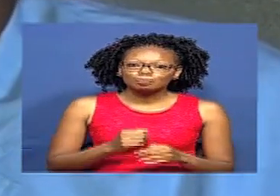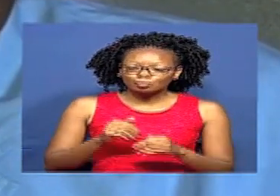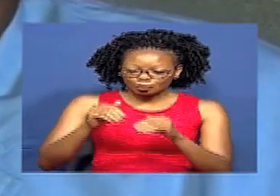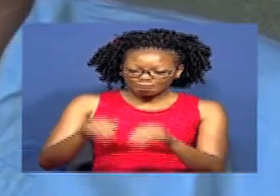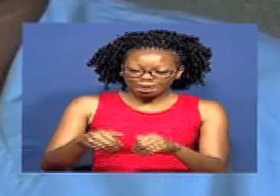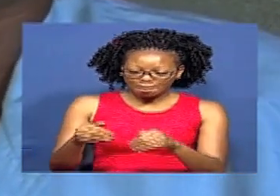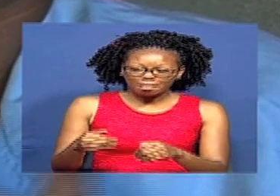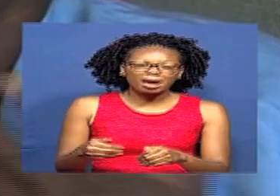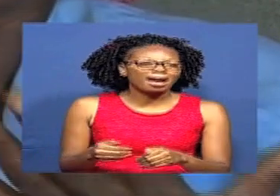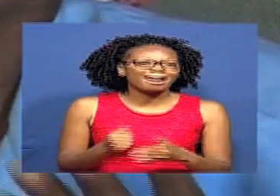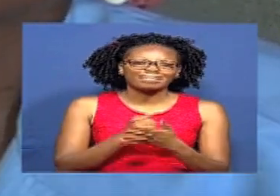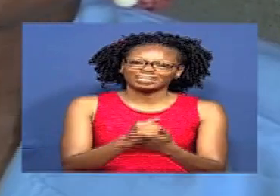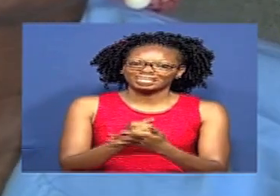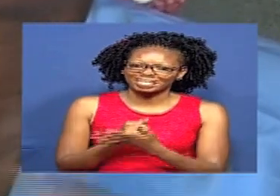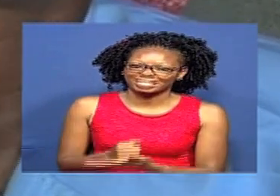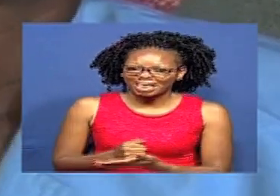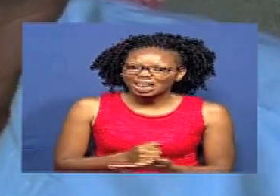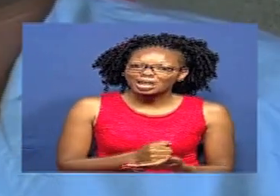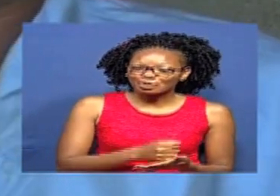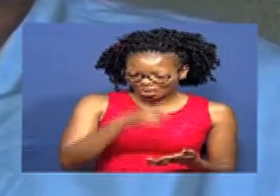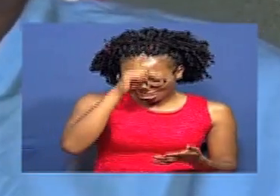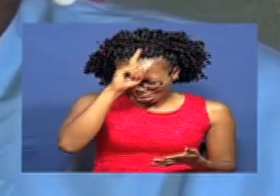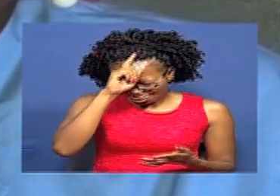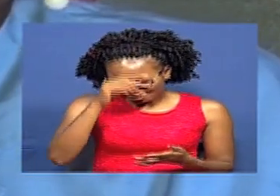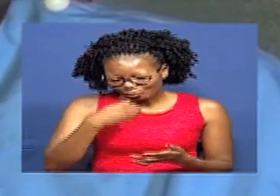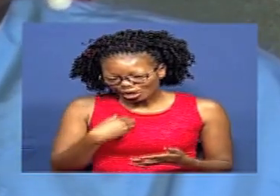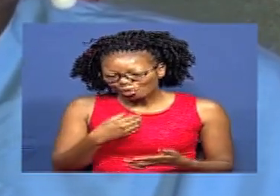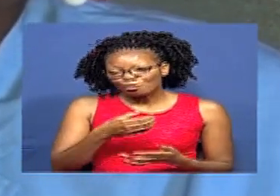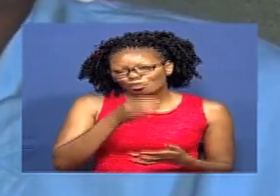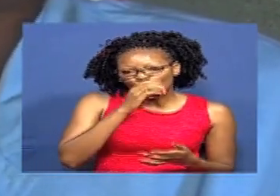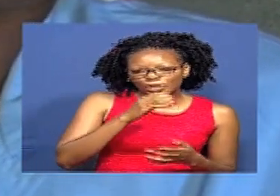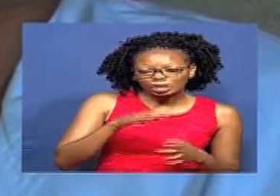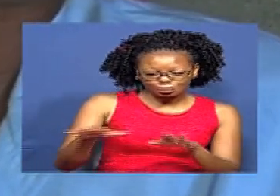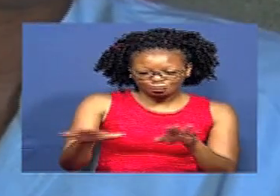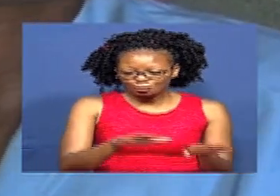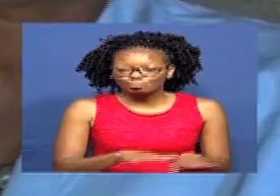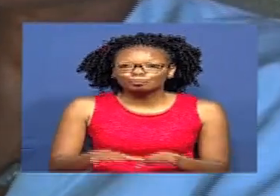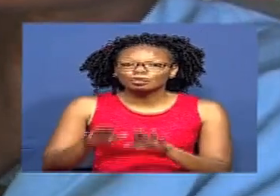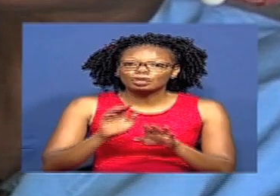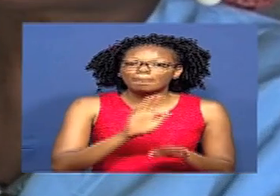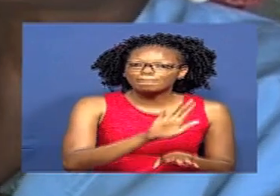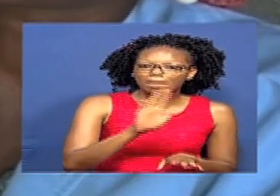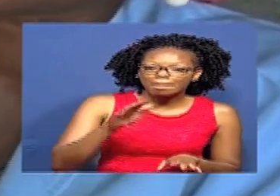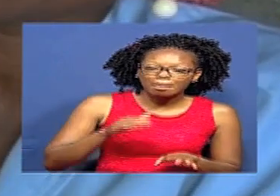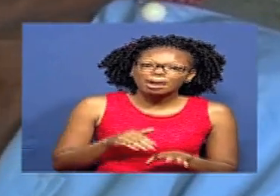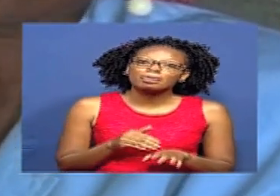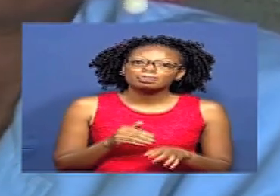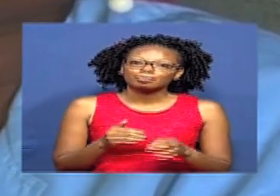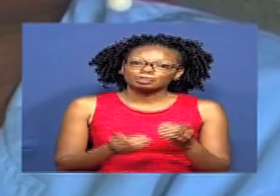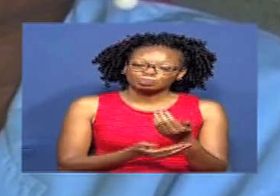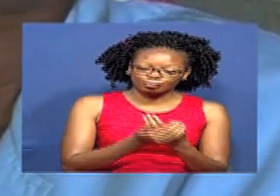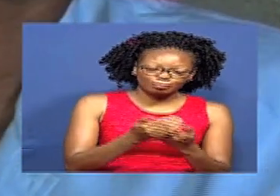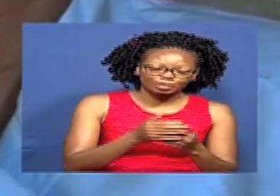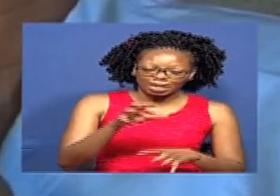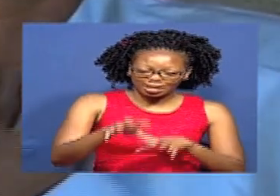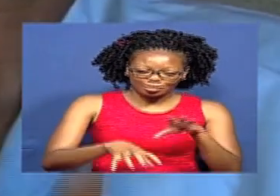mboga Wanatumia iyo maji Mwambe zao pia wanakunisha Wanapatiana Wakichota Wanaweka inje Mangombe pia